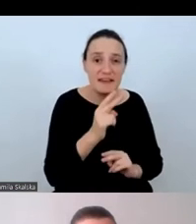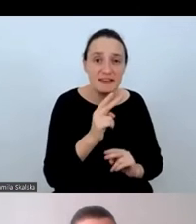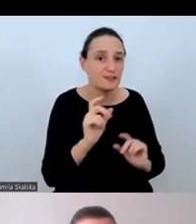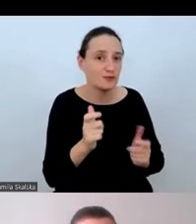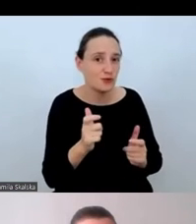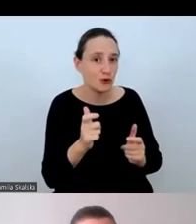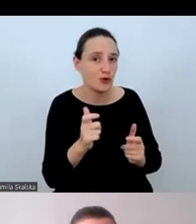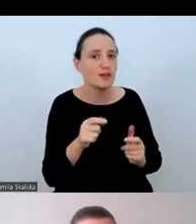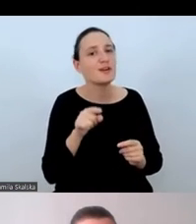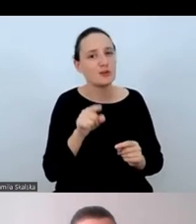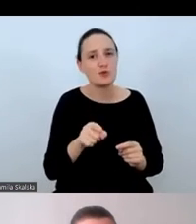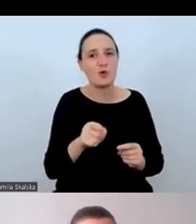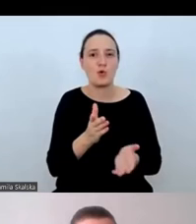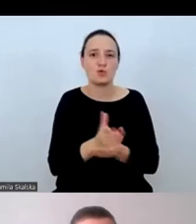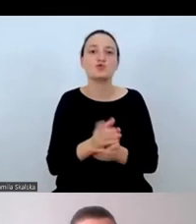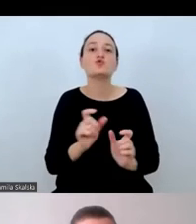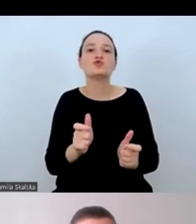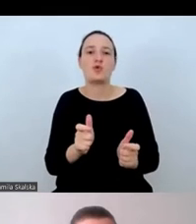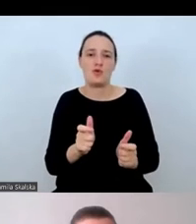zdarzenie tłumaczone.